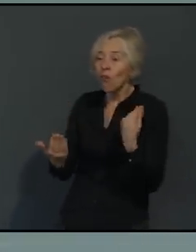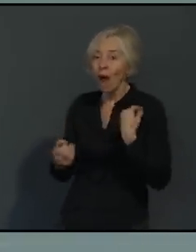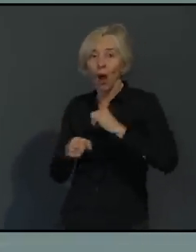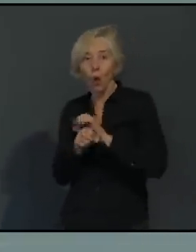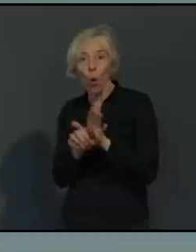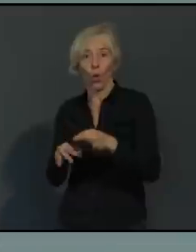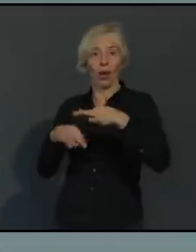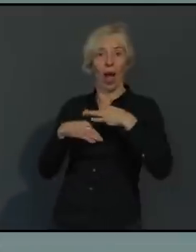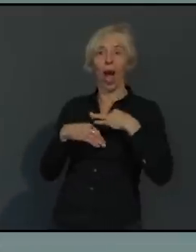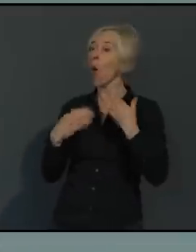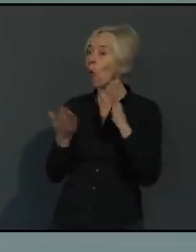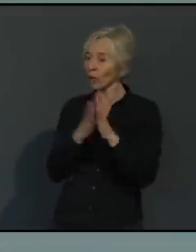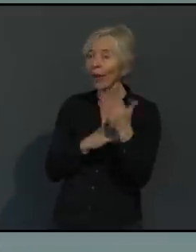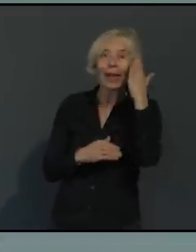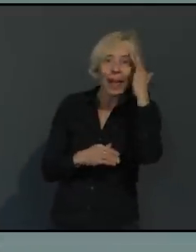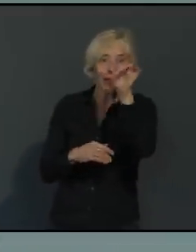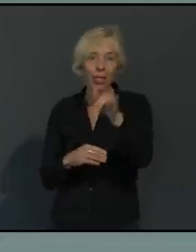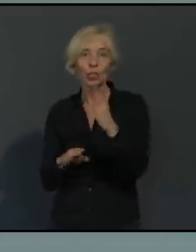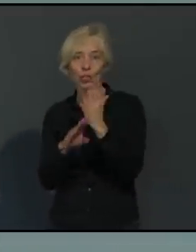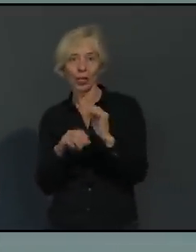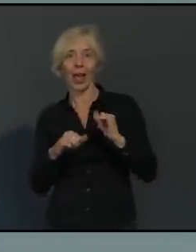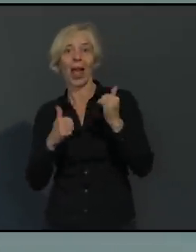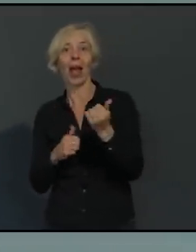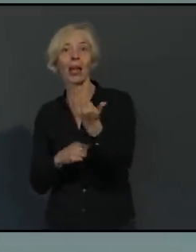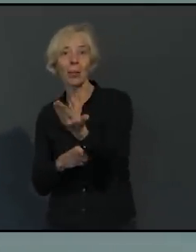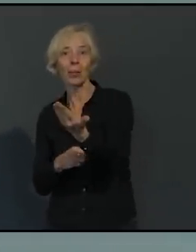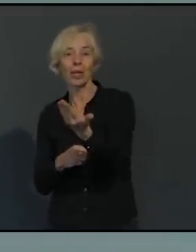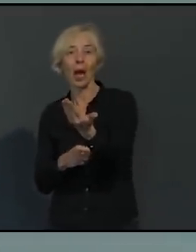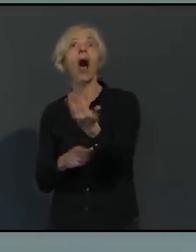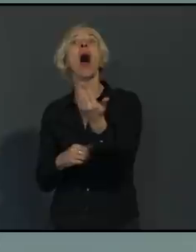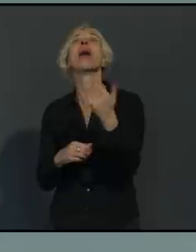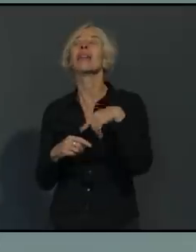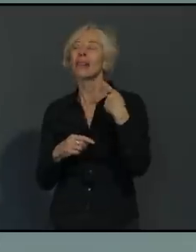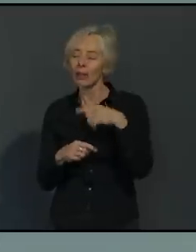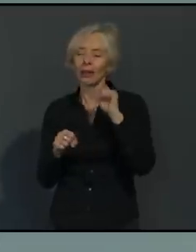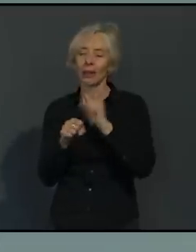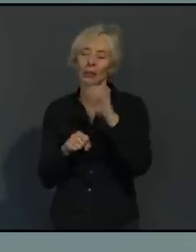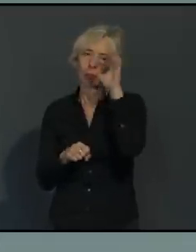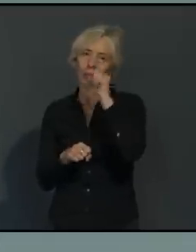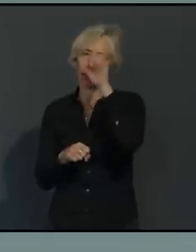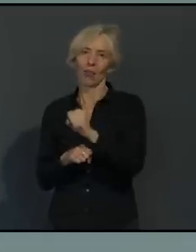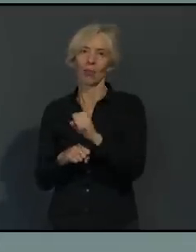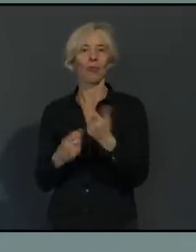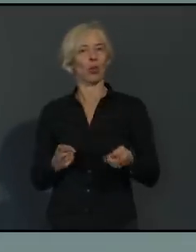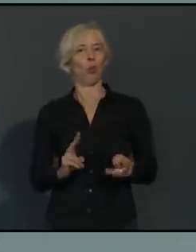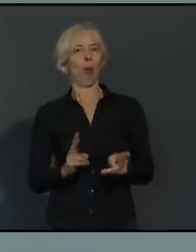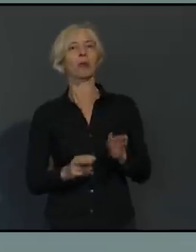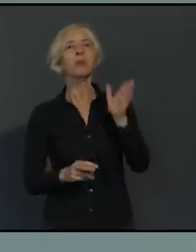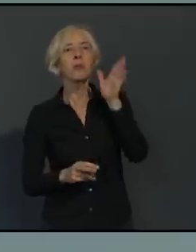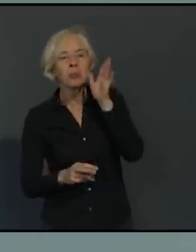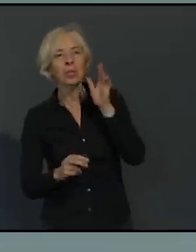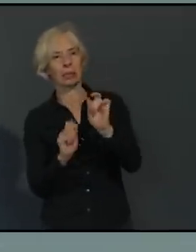Ansonsten fühlt man sich in dieser Lage so ganz weit weg. Man liest es nur entfernt in der Zeitung oder hört es im Radio.